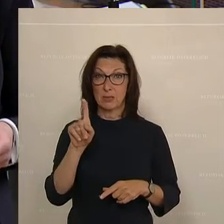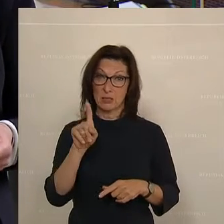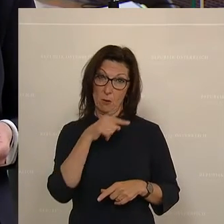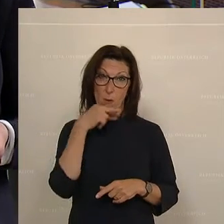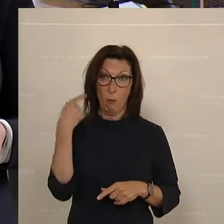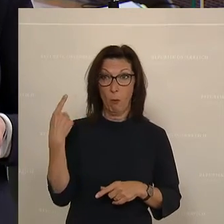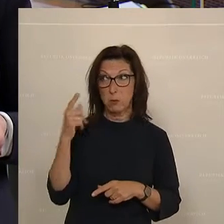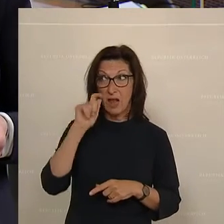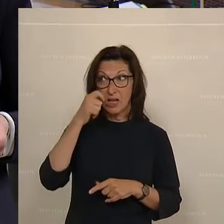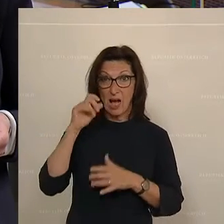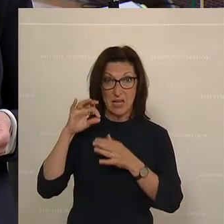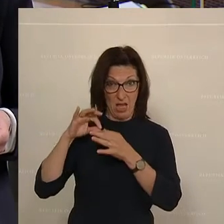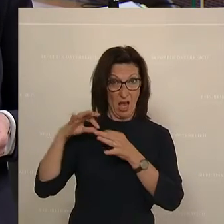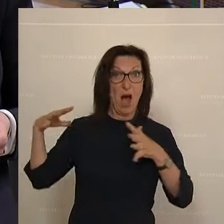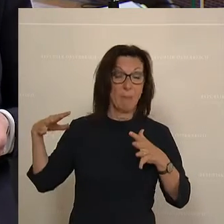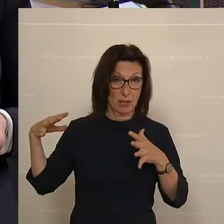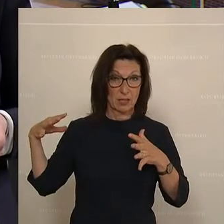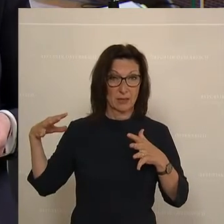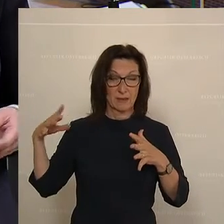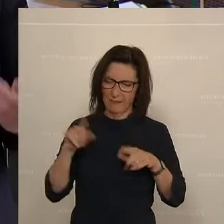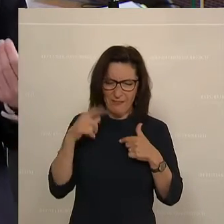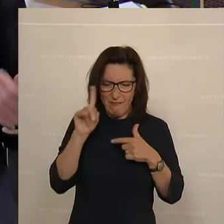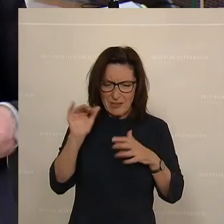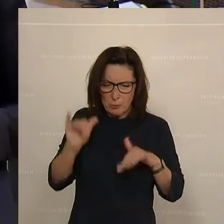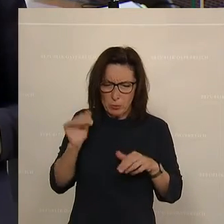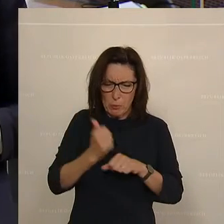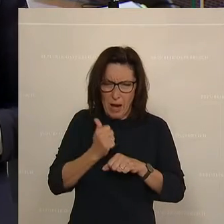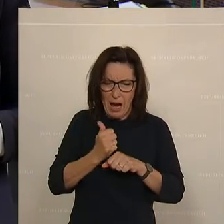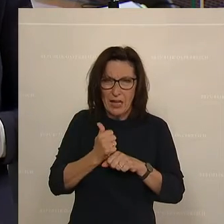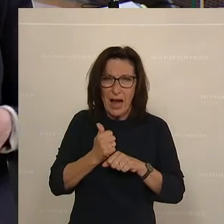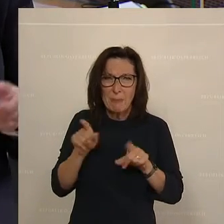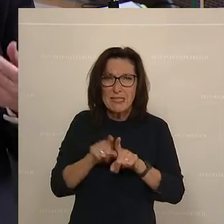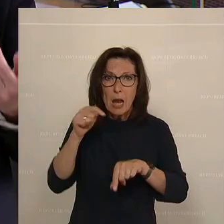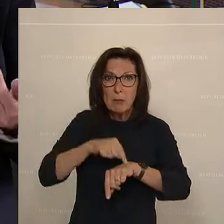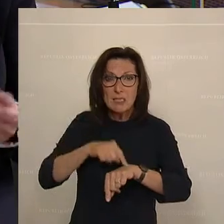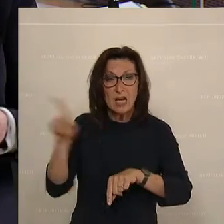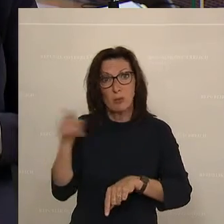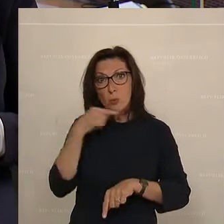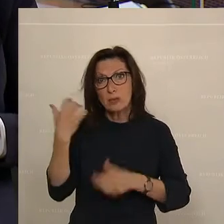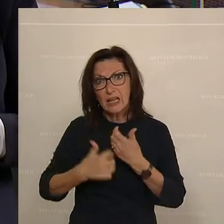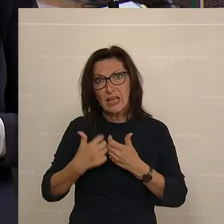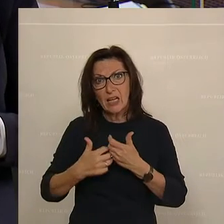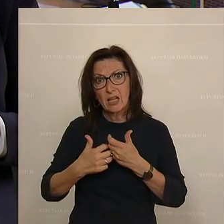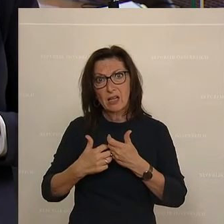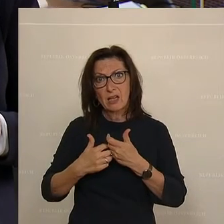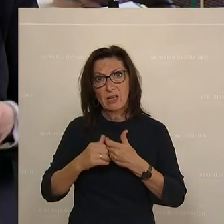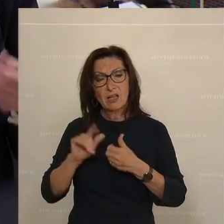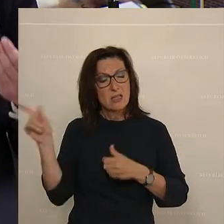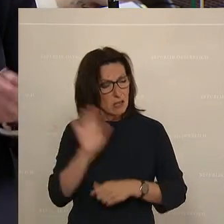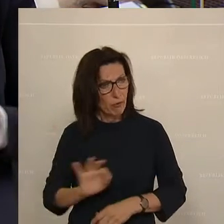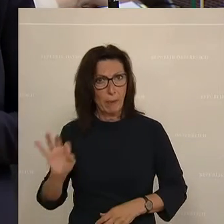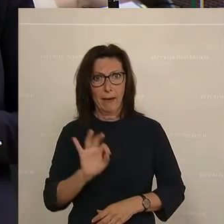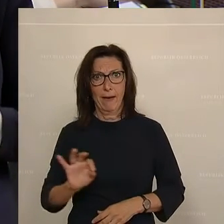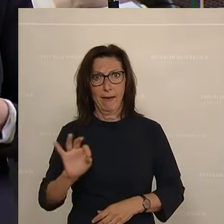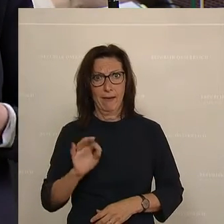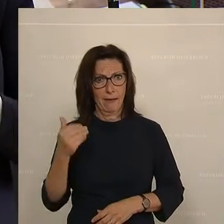Erdgas, der unausweichlich ist, dann wissen wir auch, Russland führt Krieg, Russland begeht Kriegsverbrechen. Wir haben es